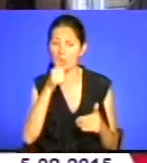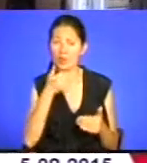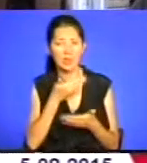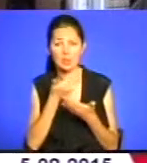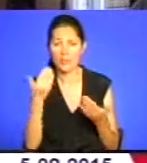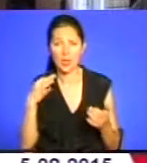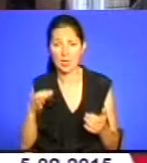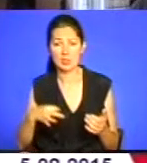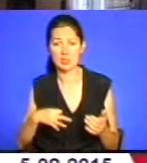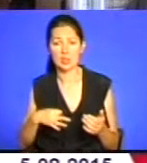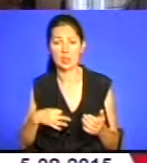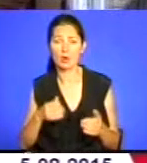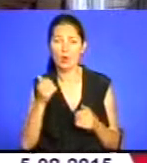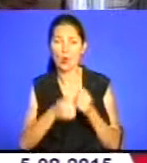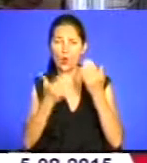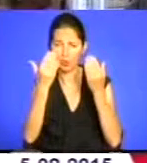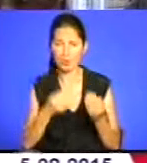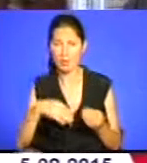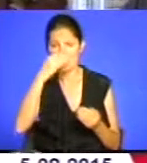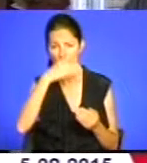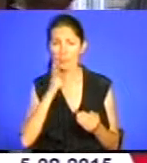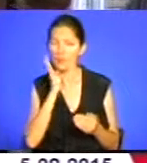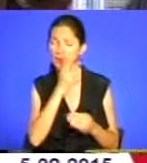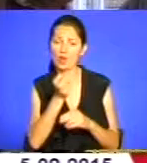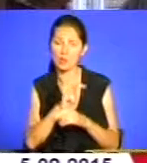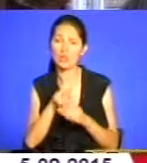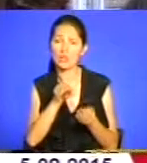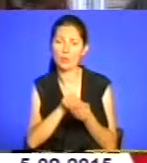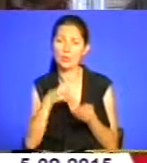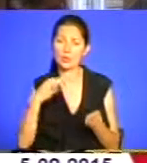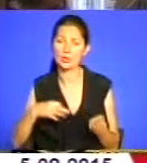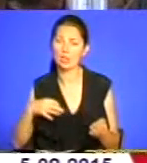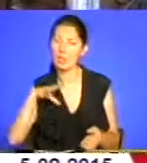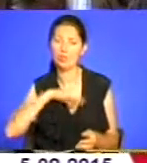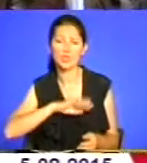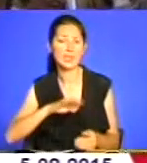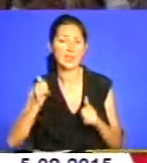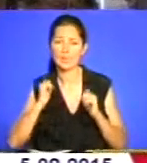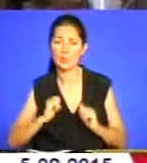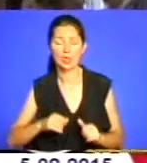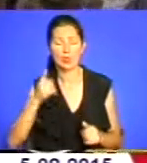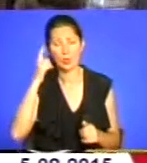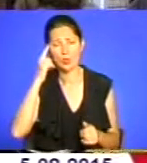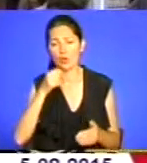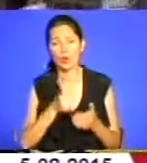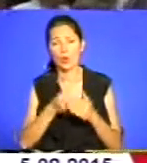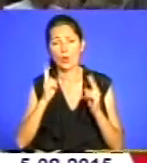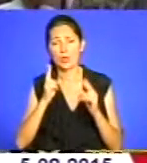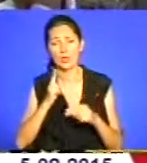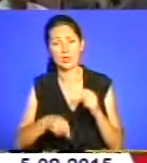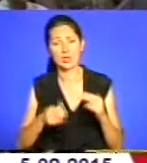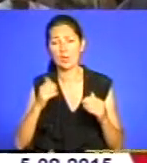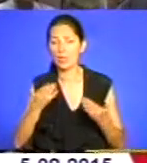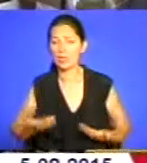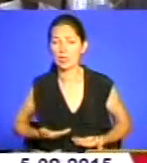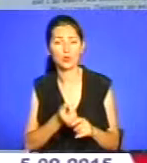сина. Душі воно неспокійно і думаю, що до кінця життя того спокої ніколи не буде, тому що сина